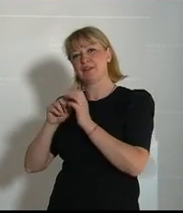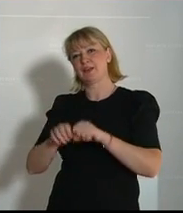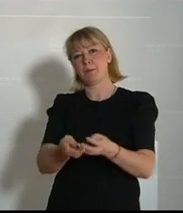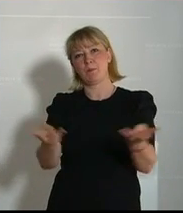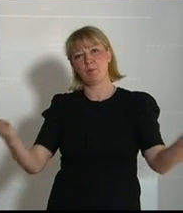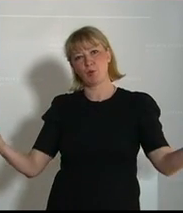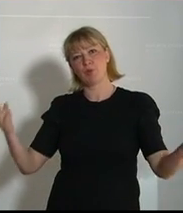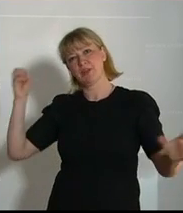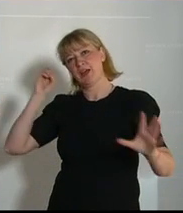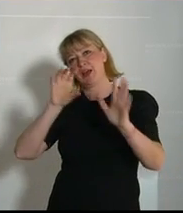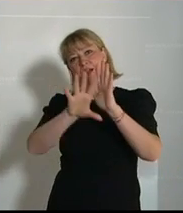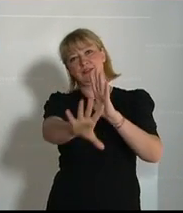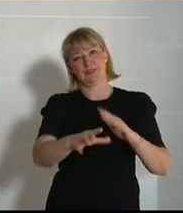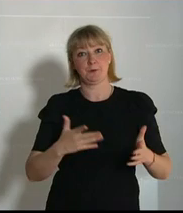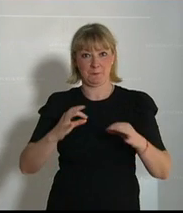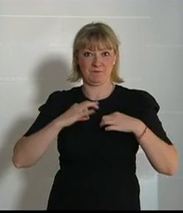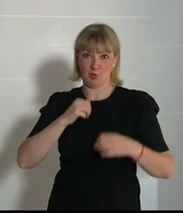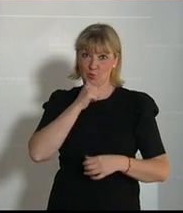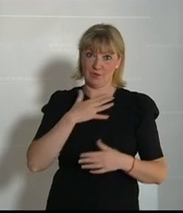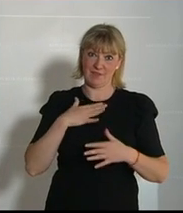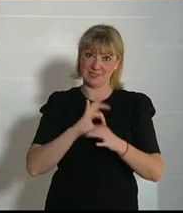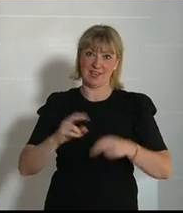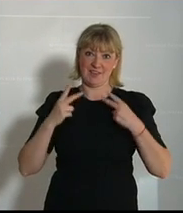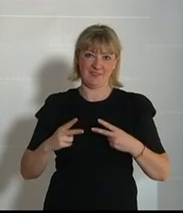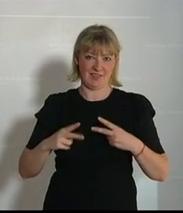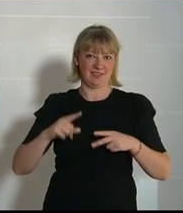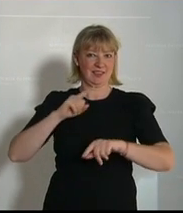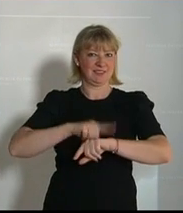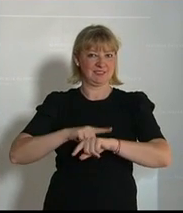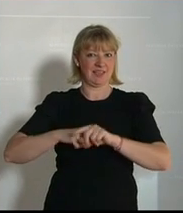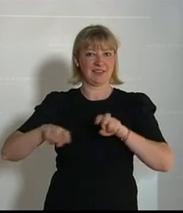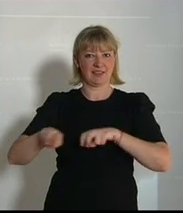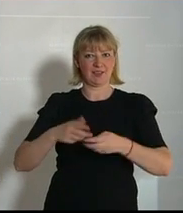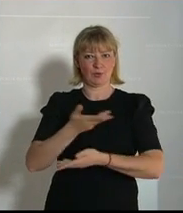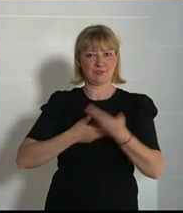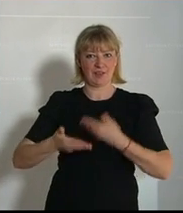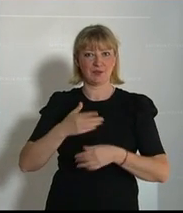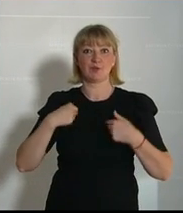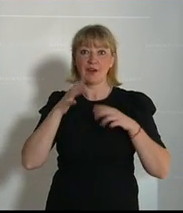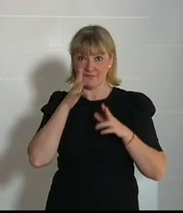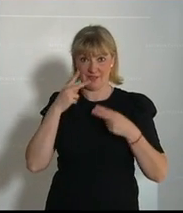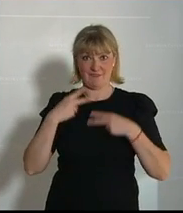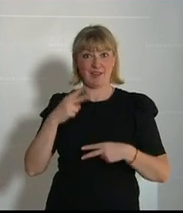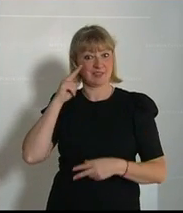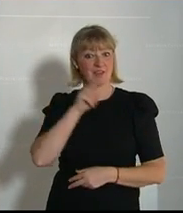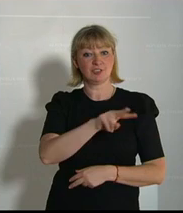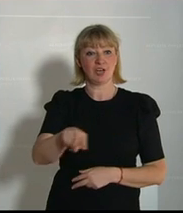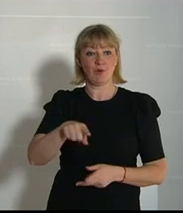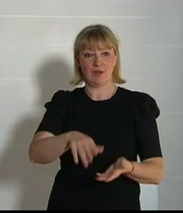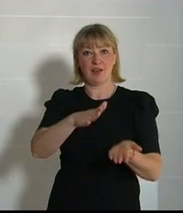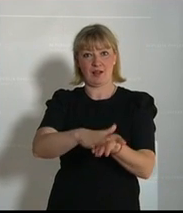Das war uns Grünen ein zentrales Anliegen in den Regierungsverhandlungen. Und wir werden weiter darauf schauen, dass sie